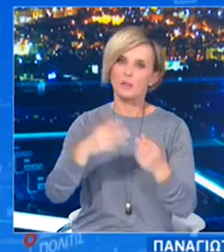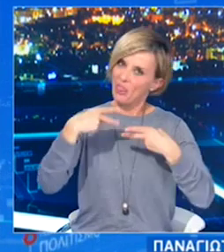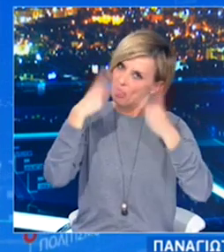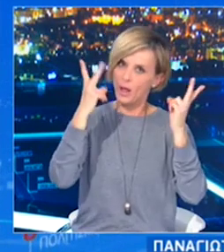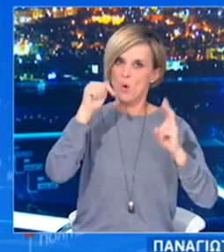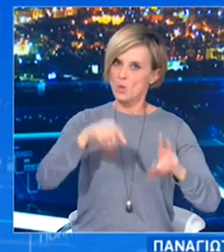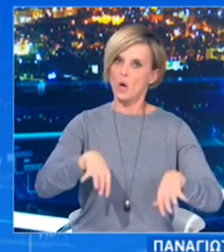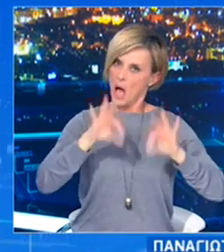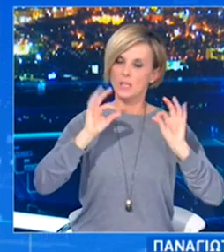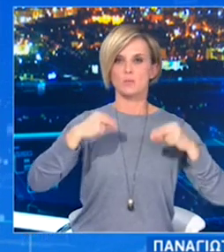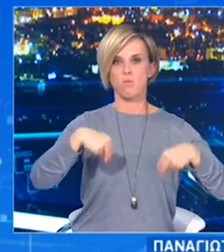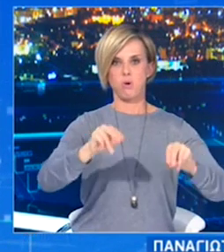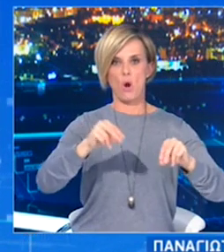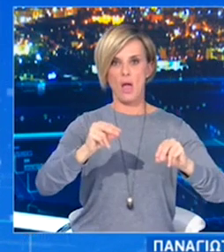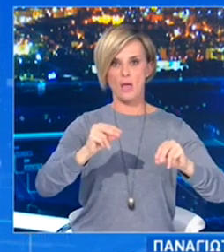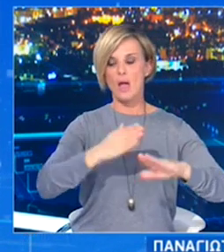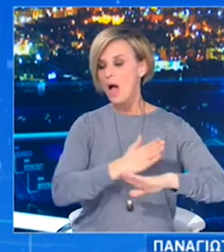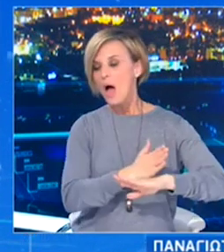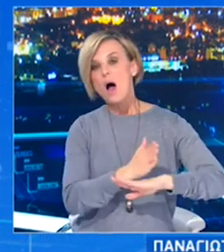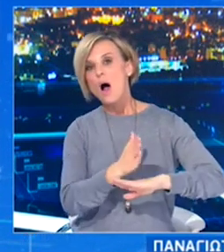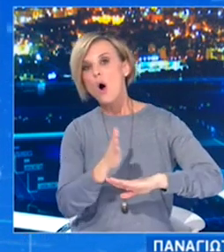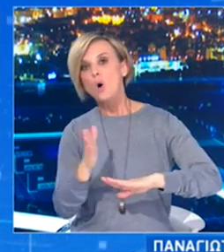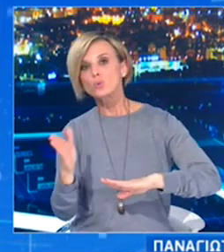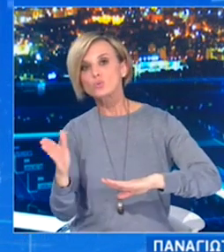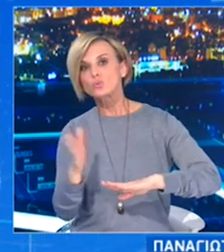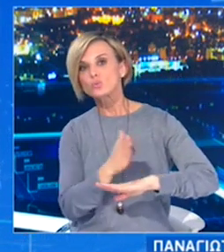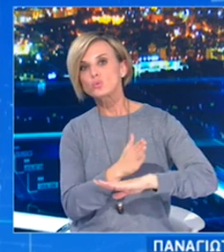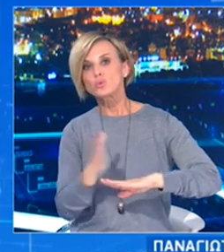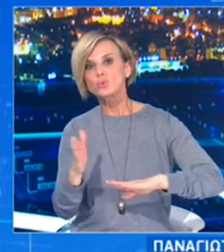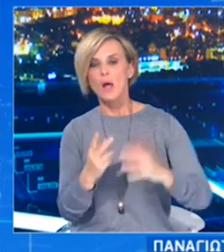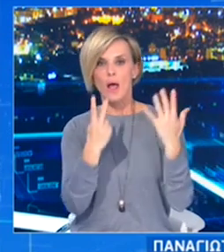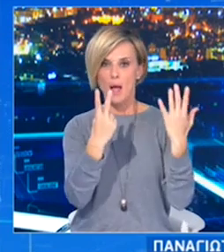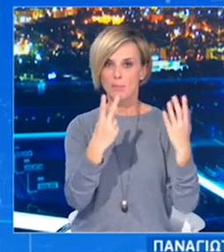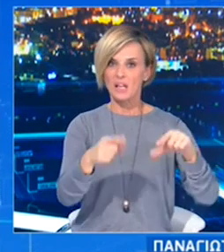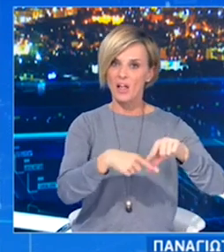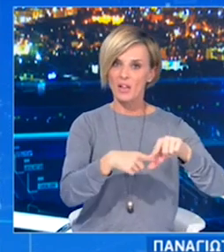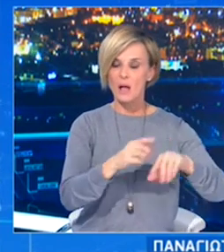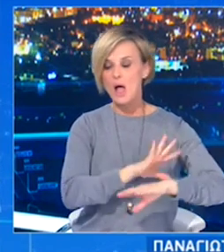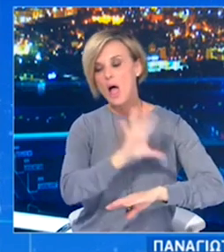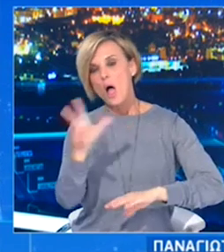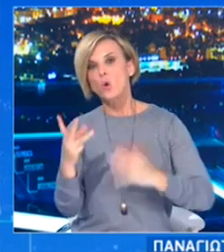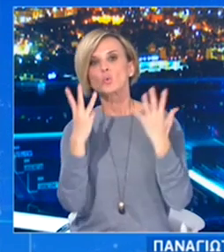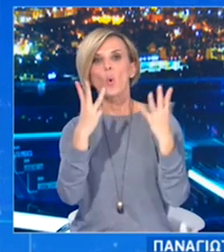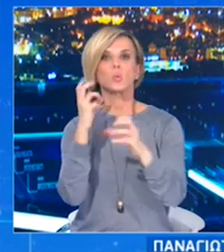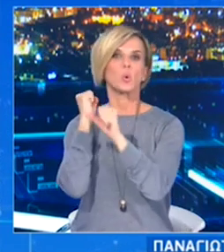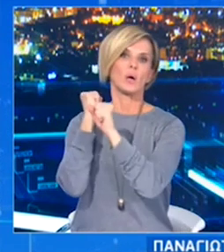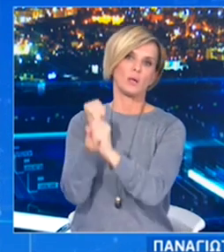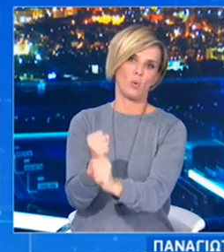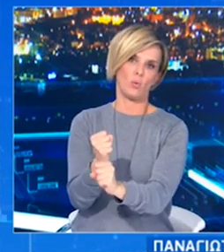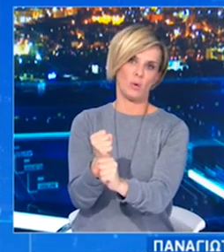Η διάρκεια ισχύως της λειτουργίας των καταστημάτων ορίζεται από τις 7 Δεκεμβρίου έως 8 Ιανουαρίου του 2021.